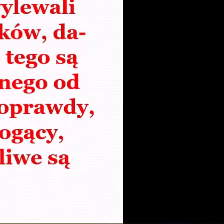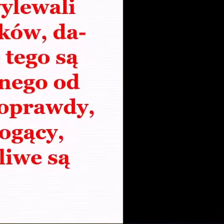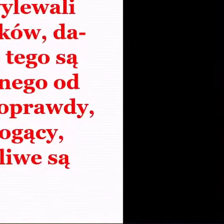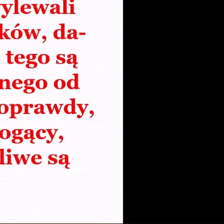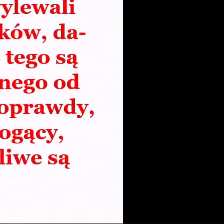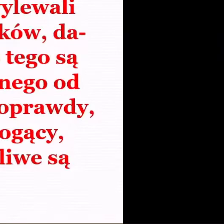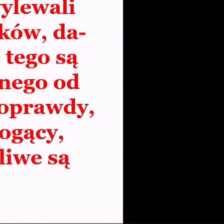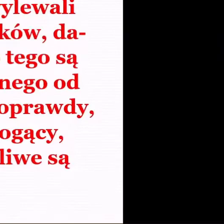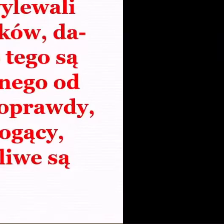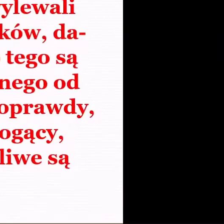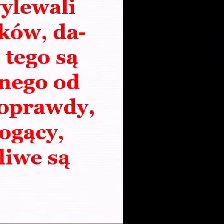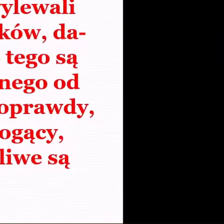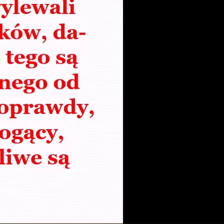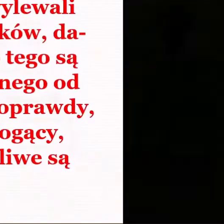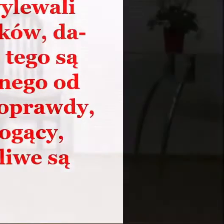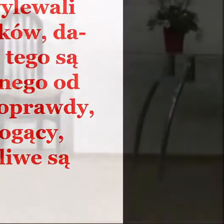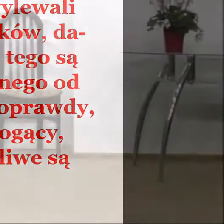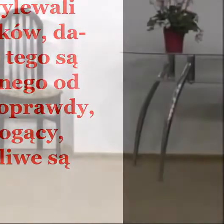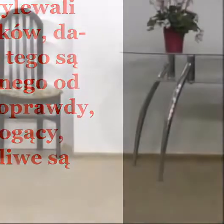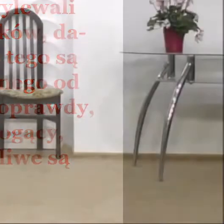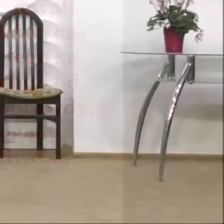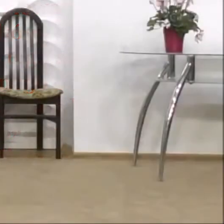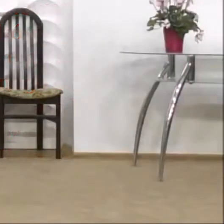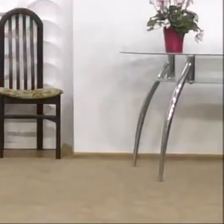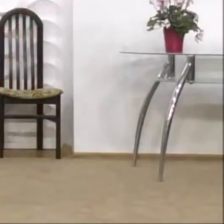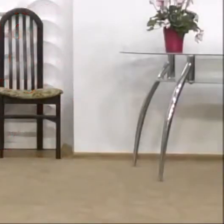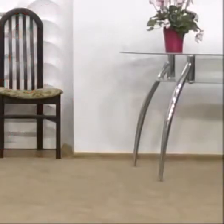wyraźnie, wyraźnie